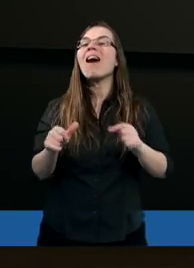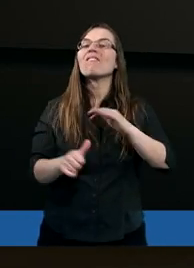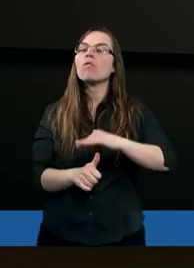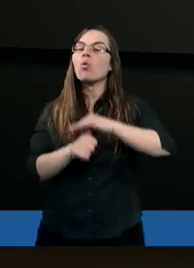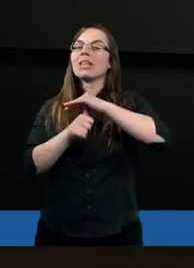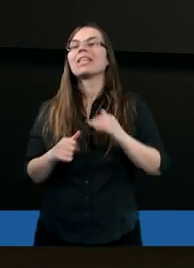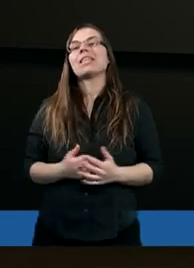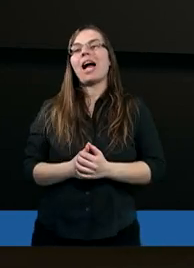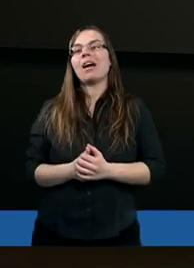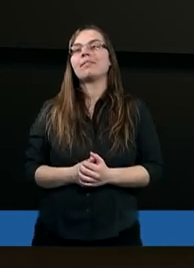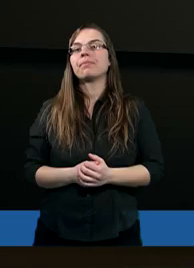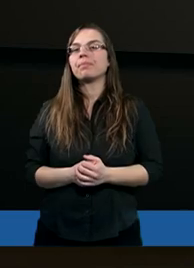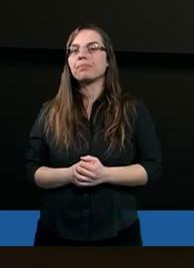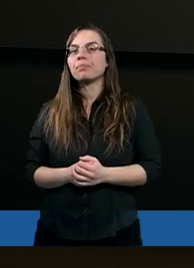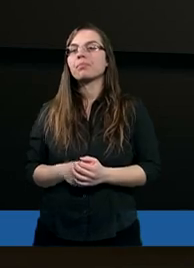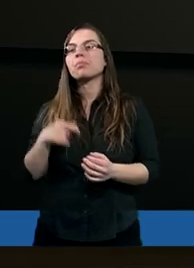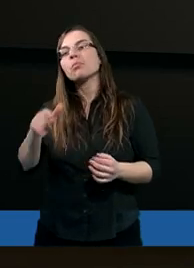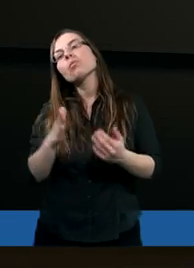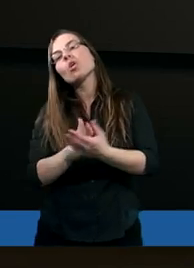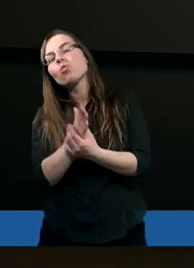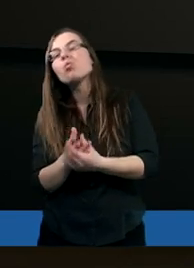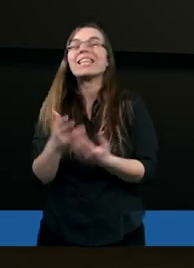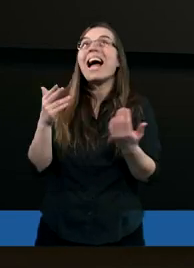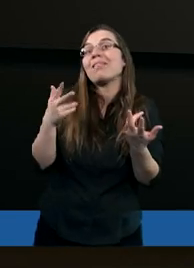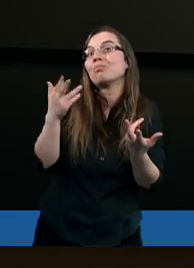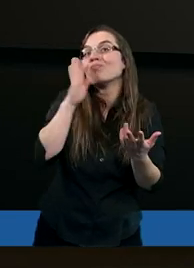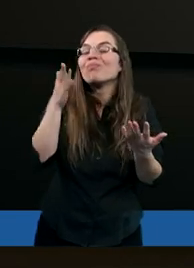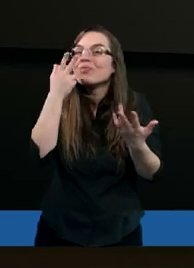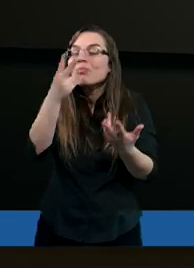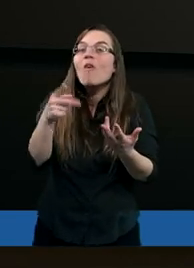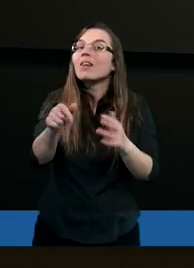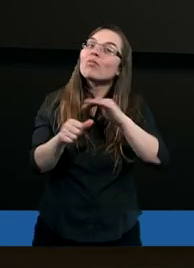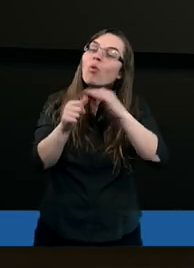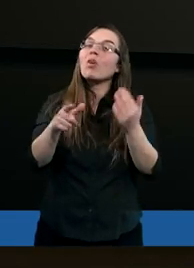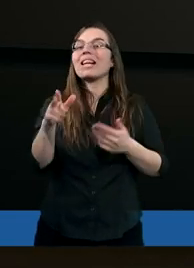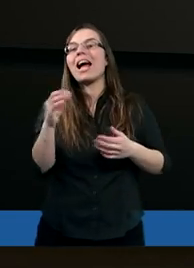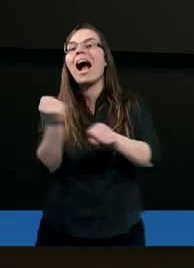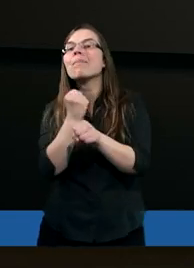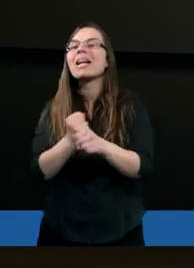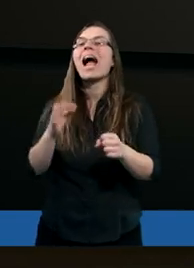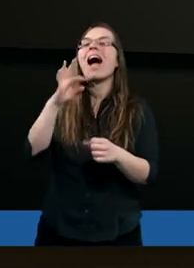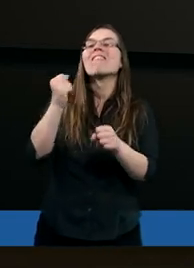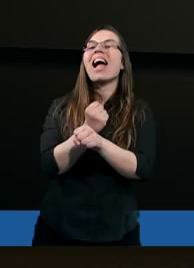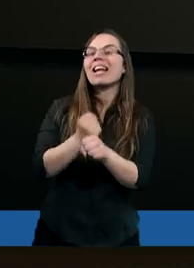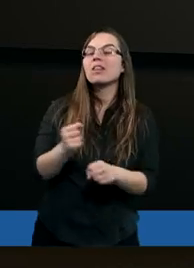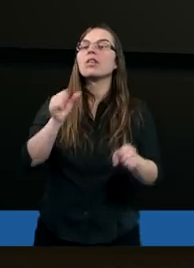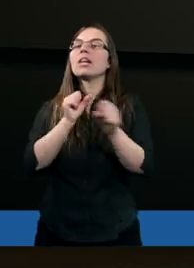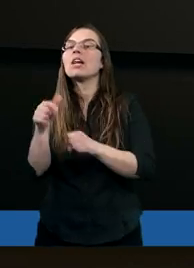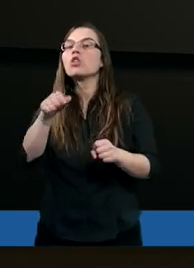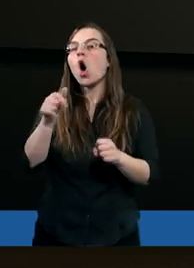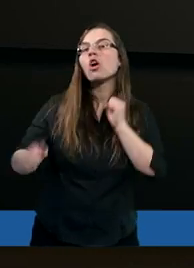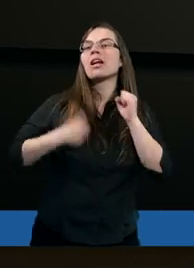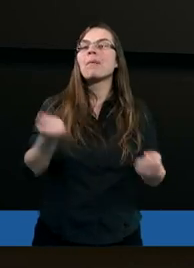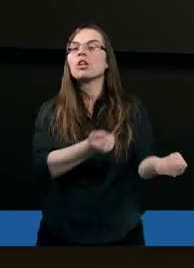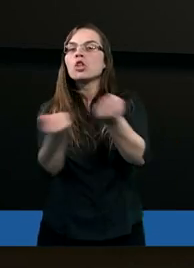nie wiem, czy to jest słuszne spojrzenie, ale funkcja kamienia węgielnego jest to, żeby